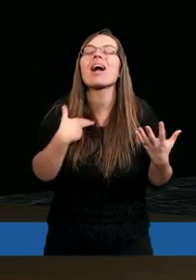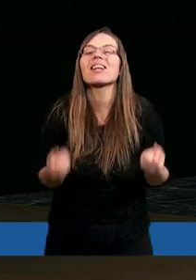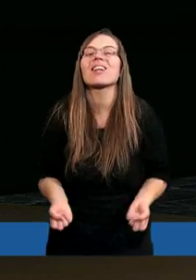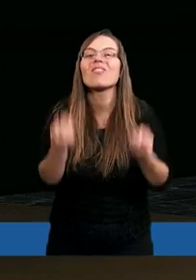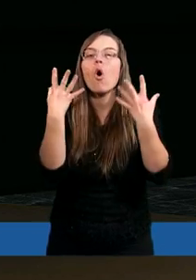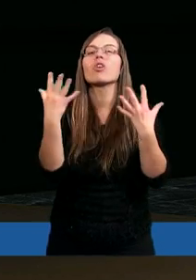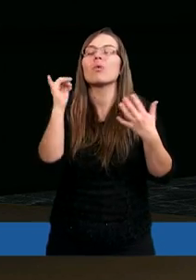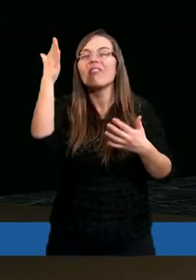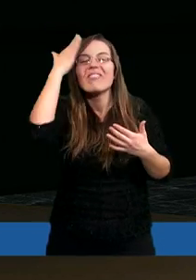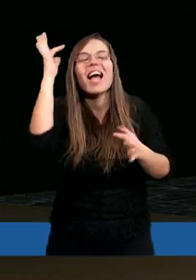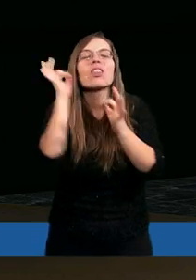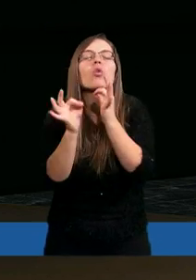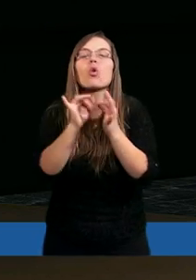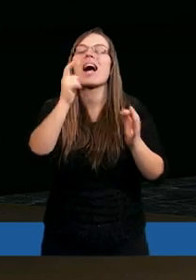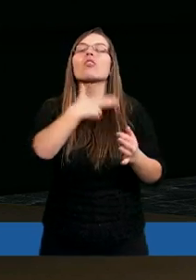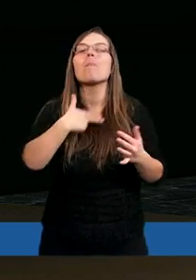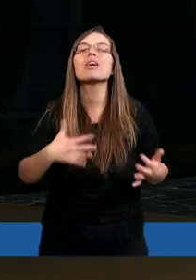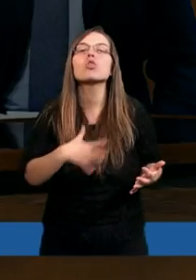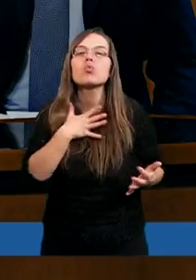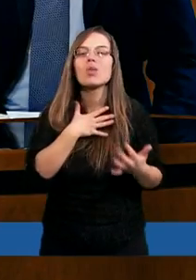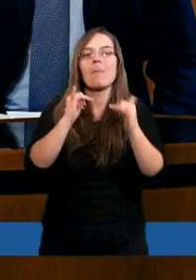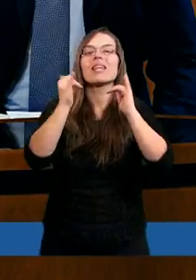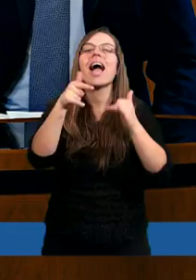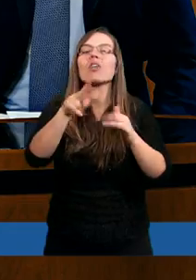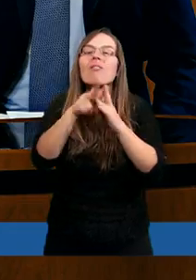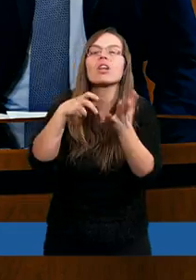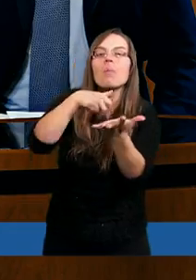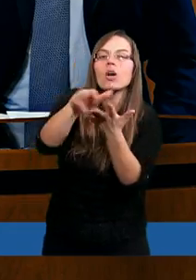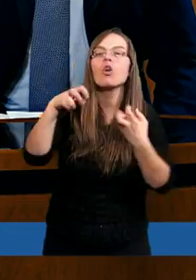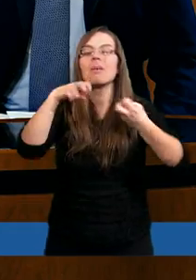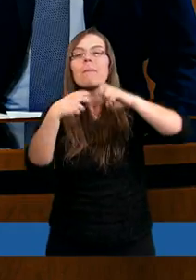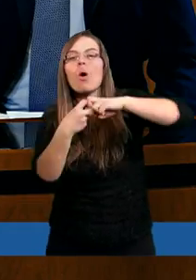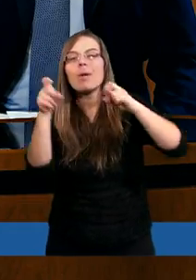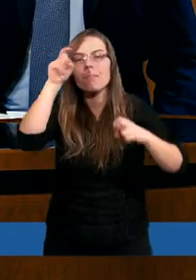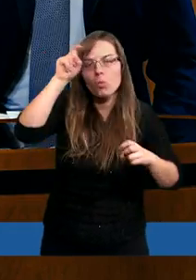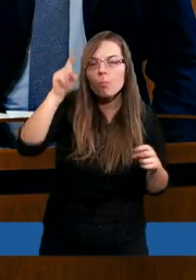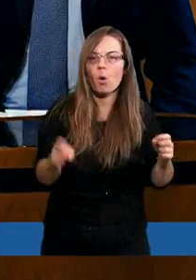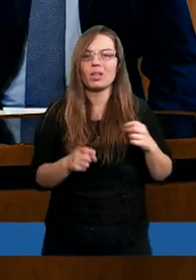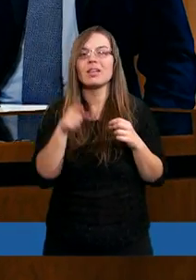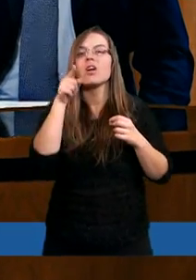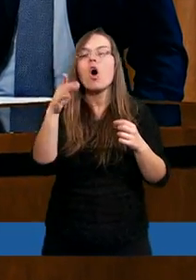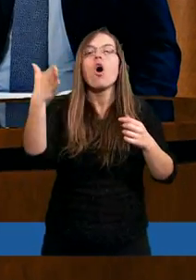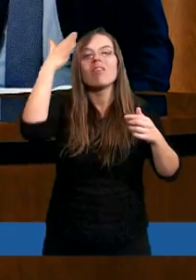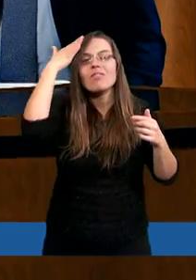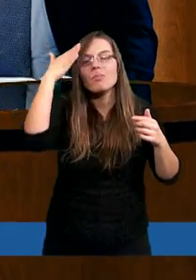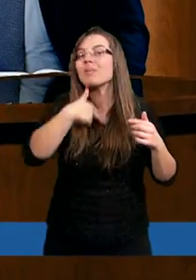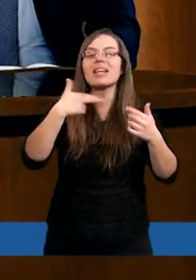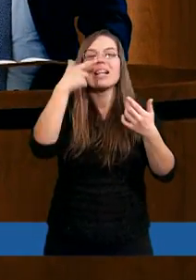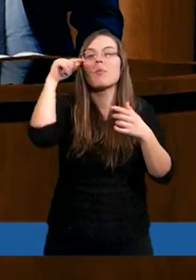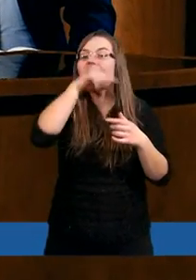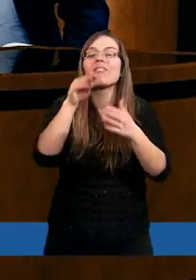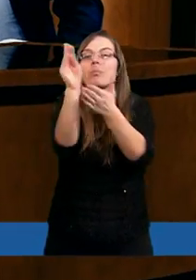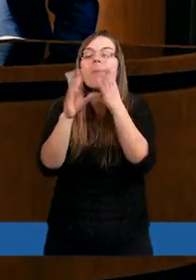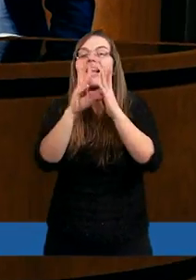I On doskonale wie, co czujemy w danej chwili. I to jest naprawdę pocieszające, że nie musimy w nie wiadomo w jaki sposób opisywać